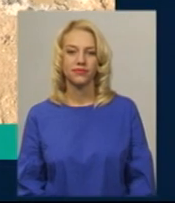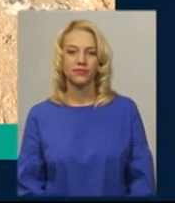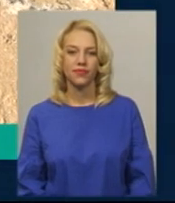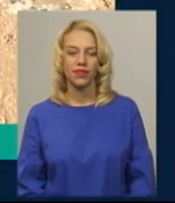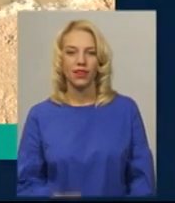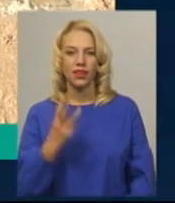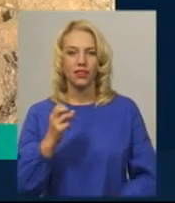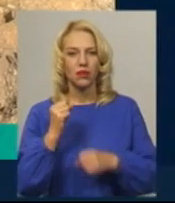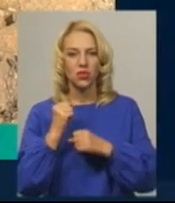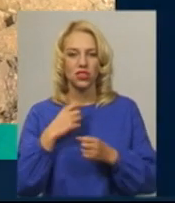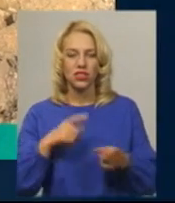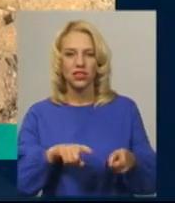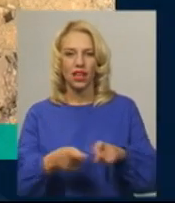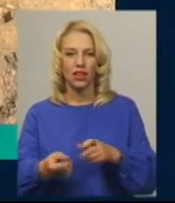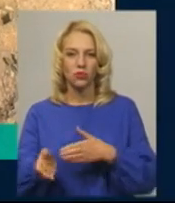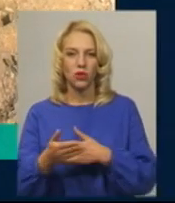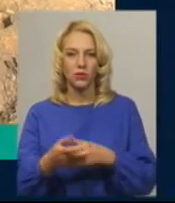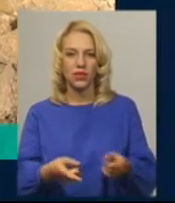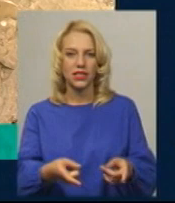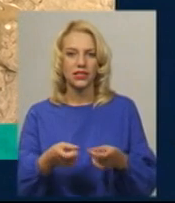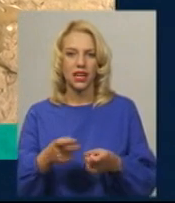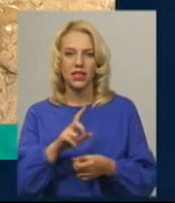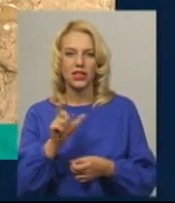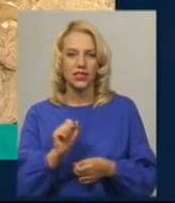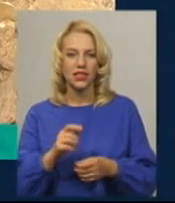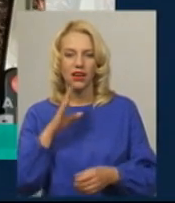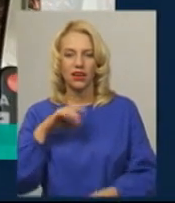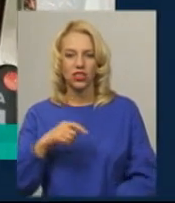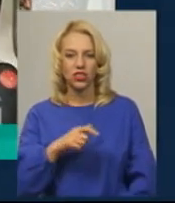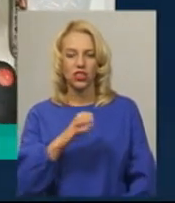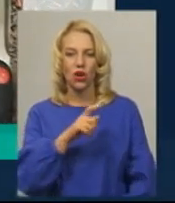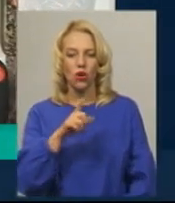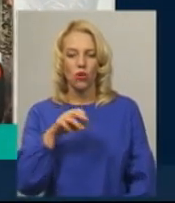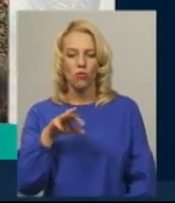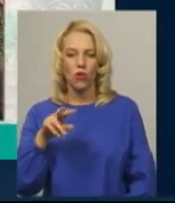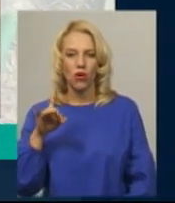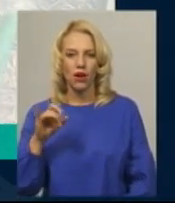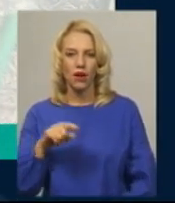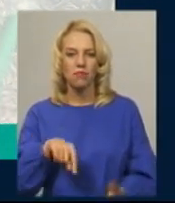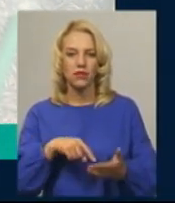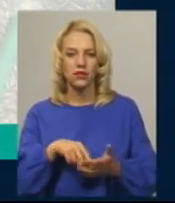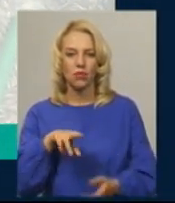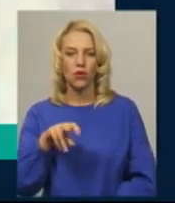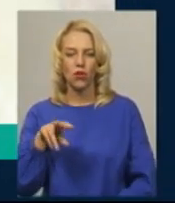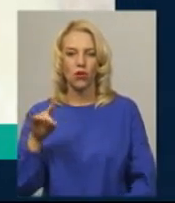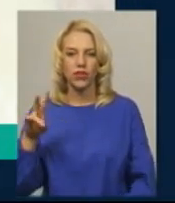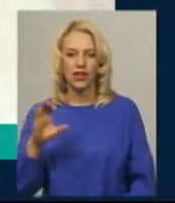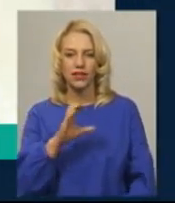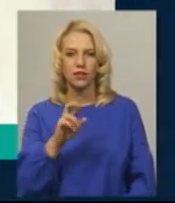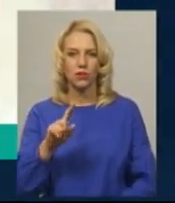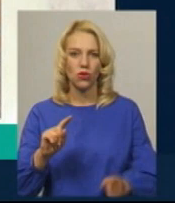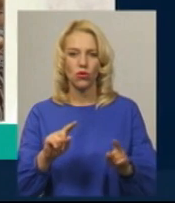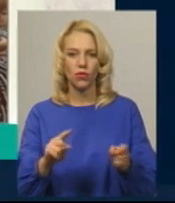Три мішки загиблої риби дістали з річки Хомора, що у місті Полоному. Працівники СБУ викрили чоловіків, яких підозрюють у